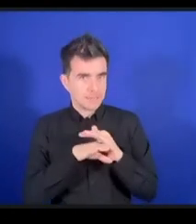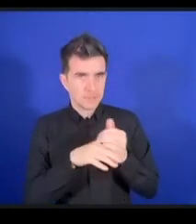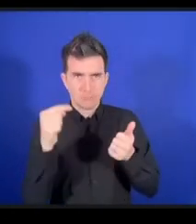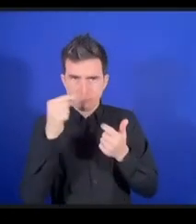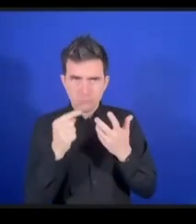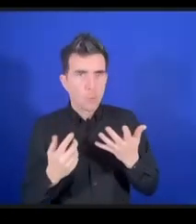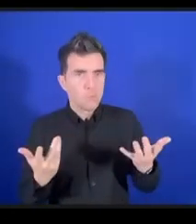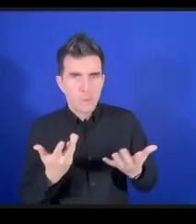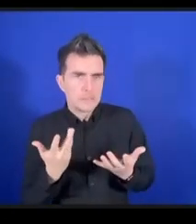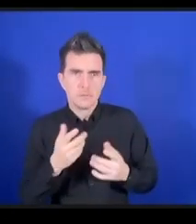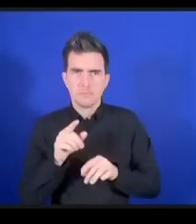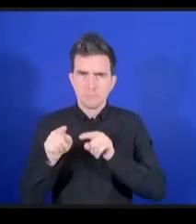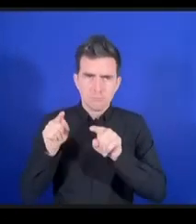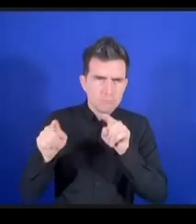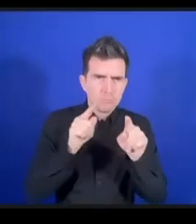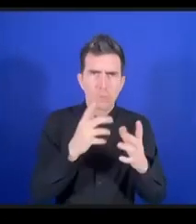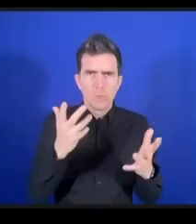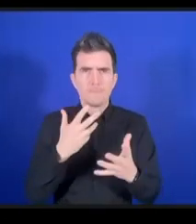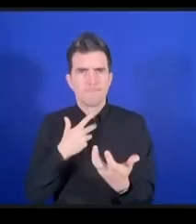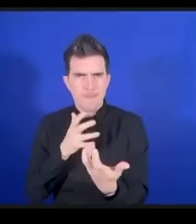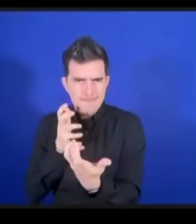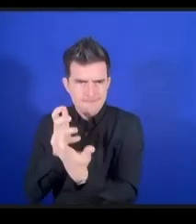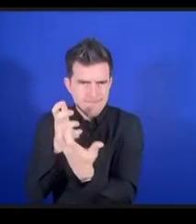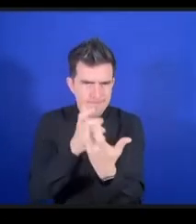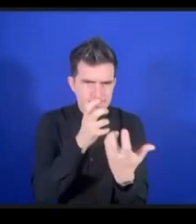participer aux activités du FGI,